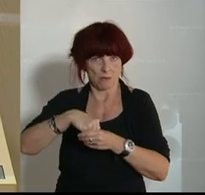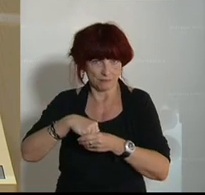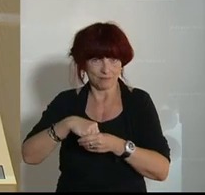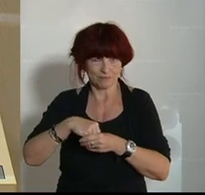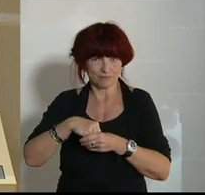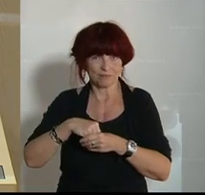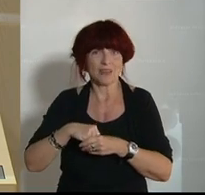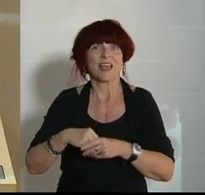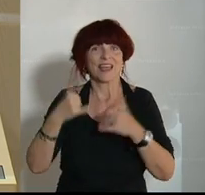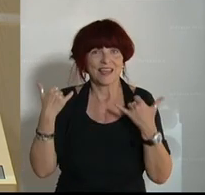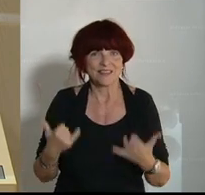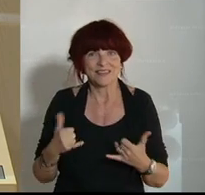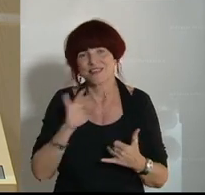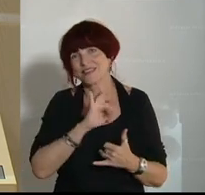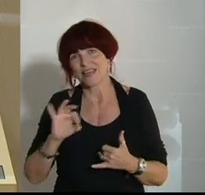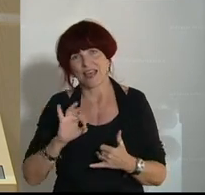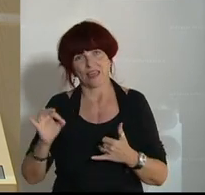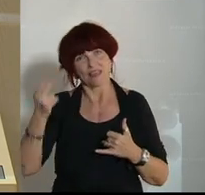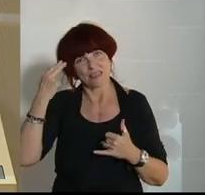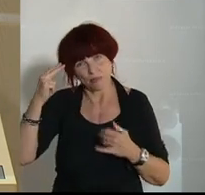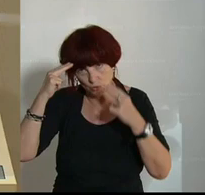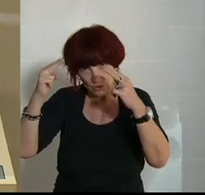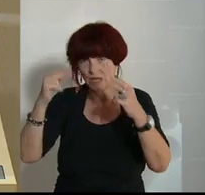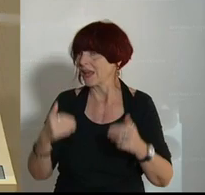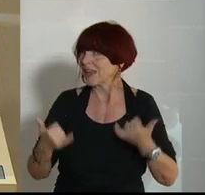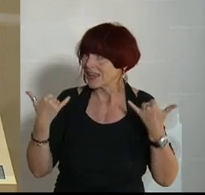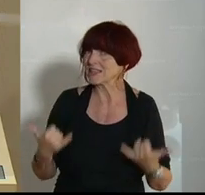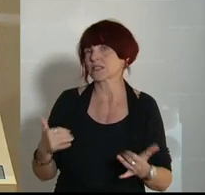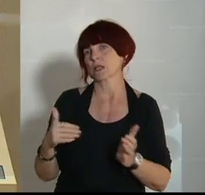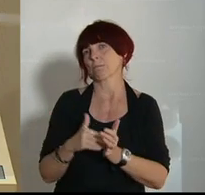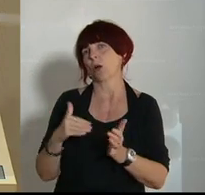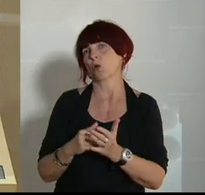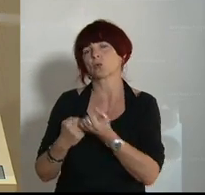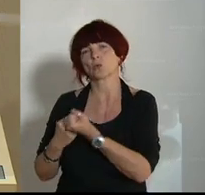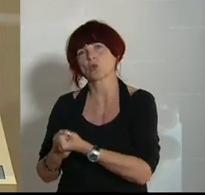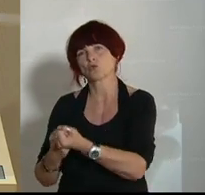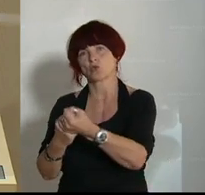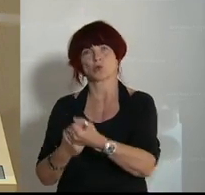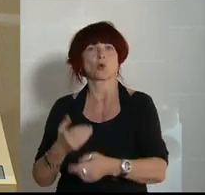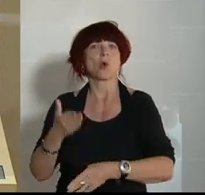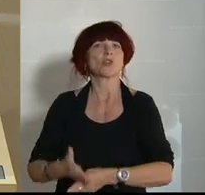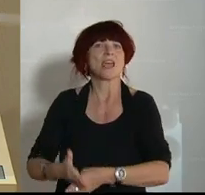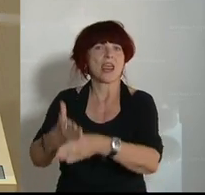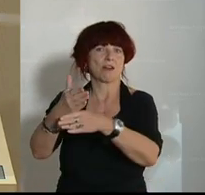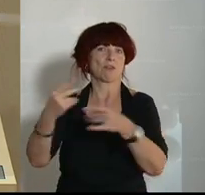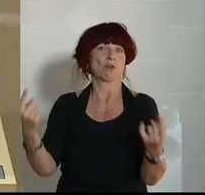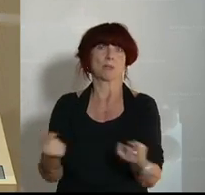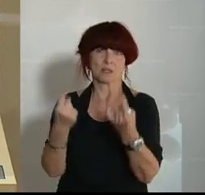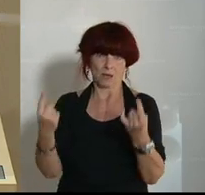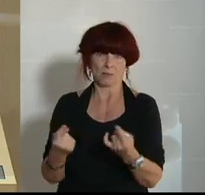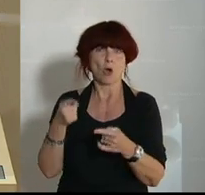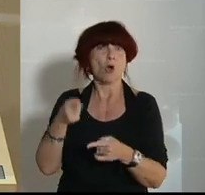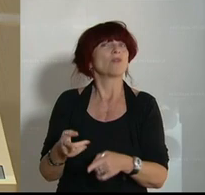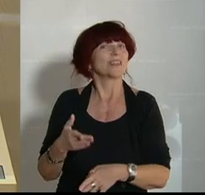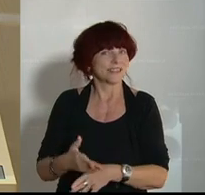geehrte Damen und Herren, jetzt braucht es volle Unterstützung und Hilfe für die Betriebe, Hilfe, die auch ankommt. Und dann